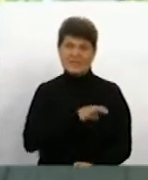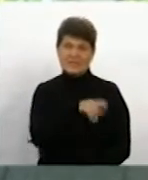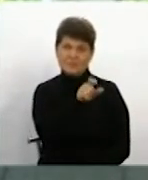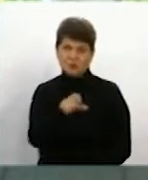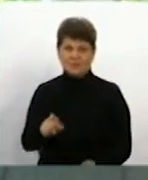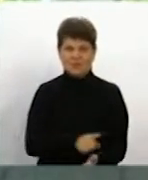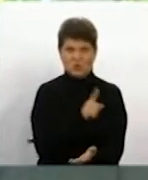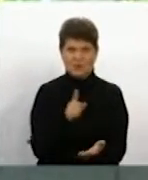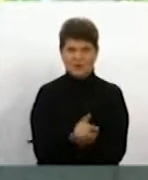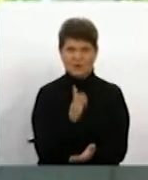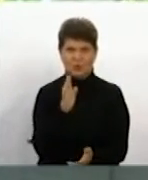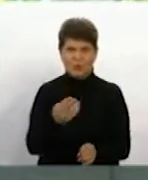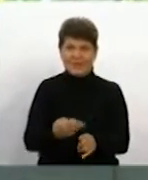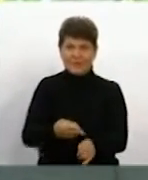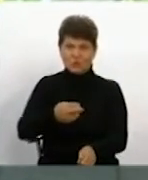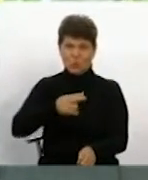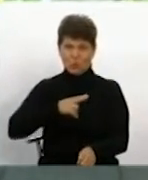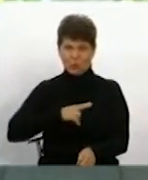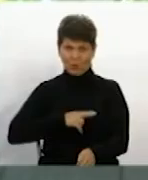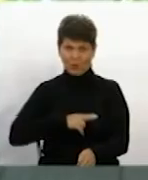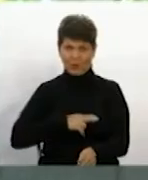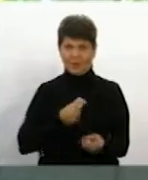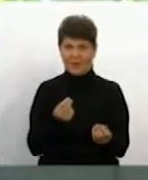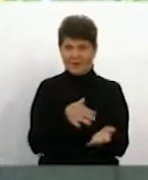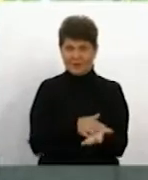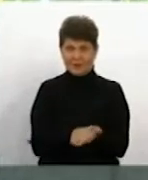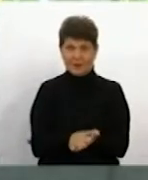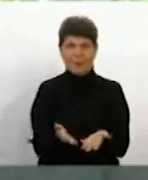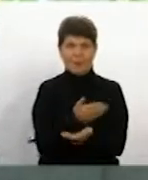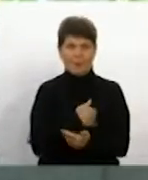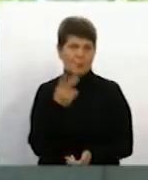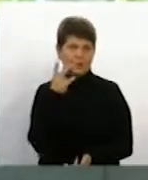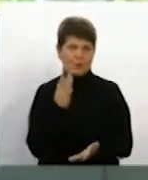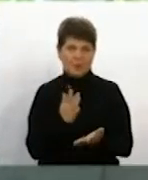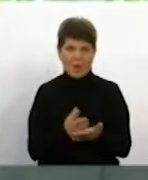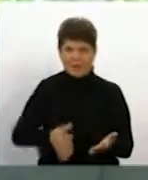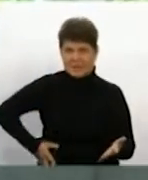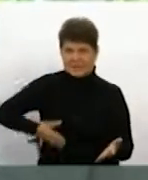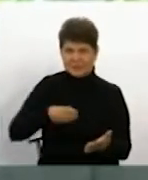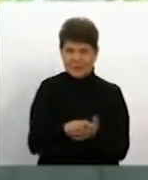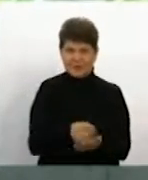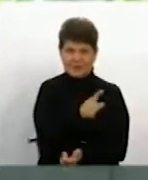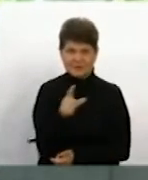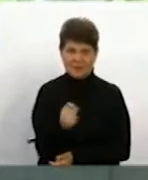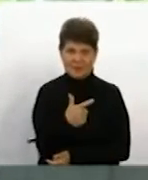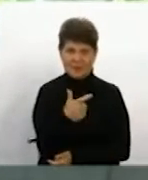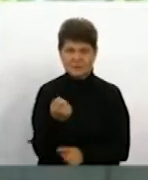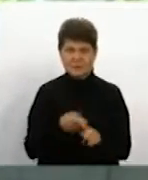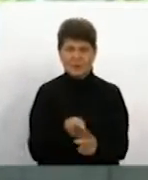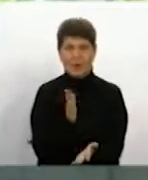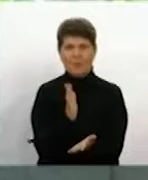зобов'язані будуть відшкодувати нам дані витрати. Того, що ми постійно маємо сплачувати за газ, а це йдуть прямі